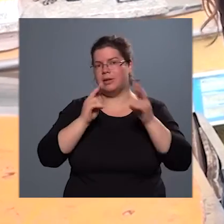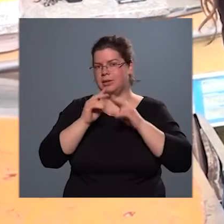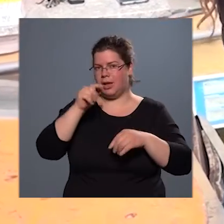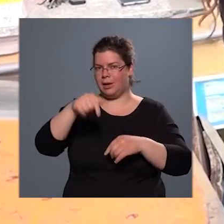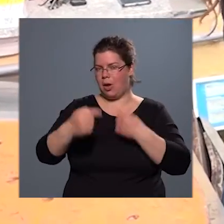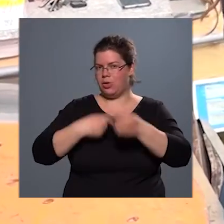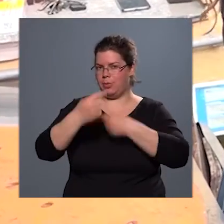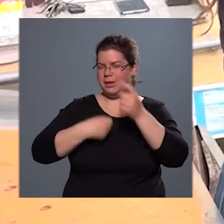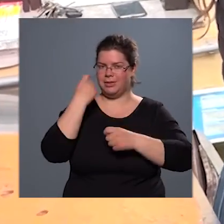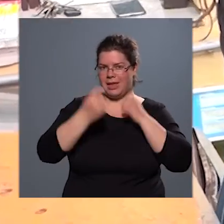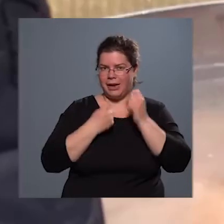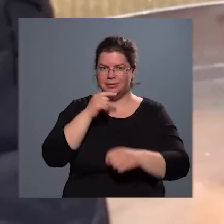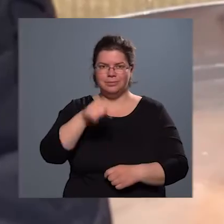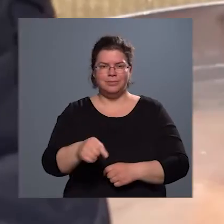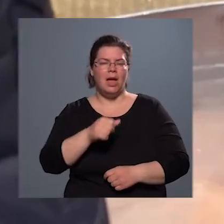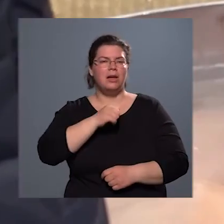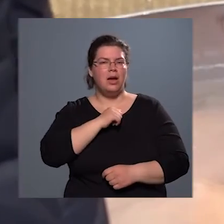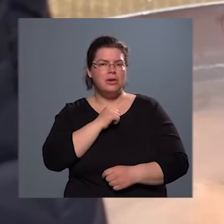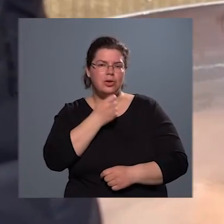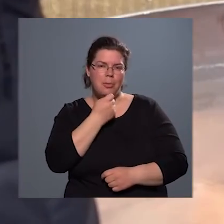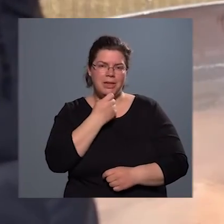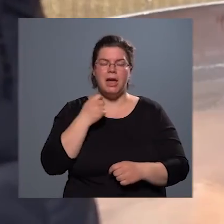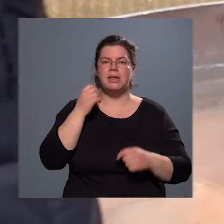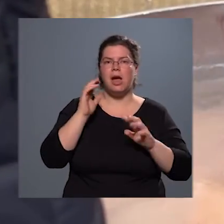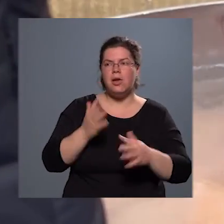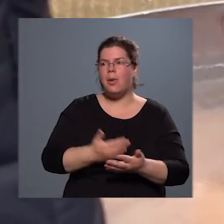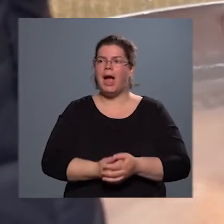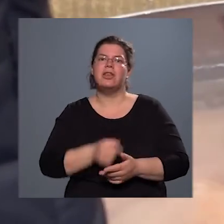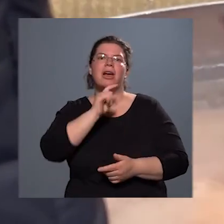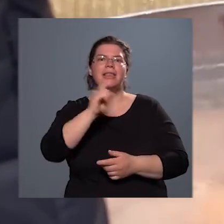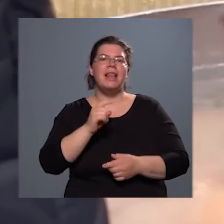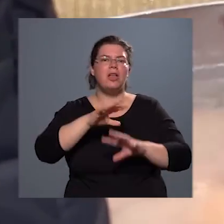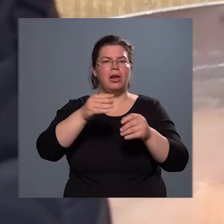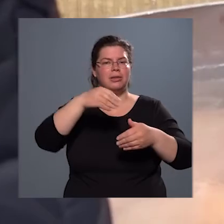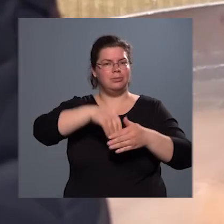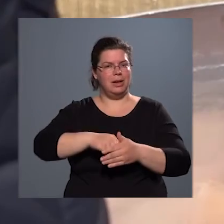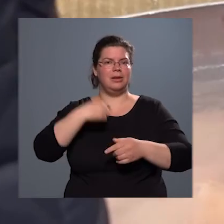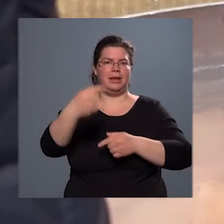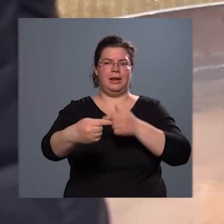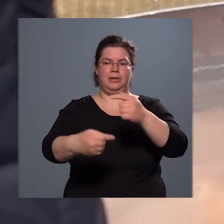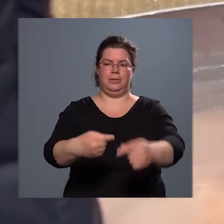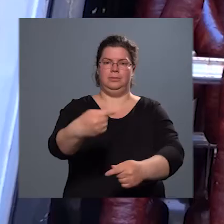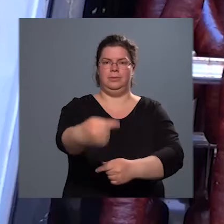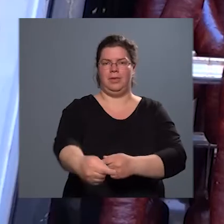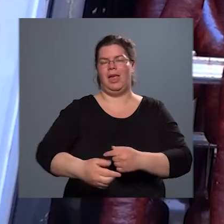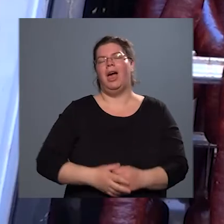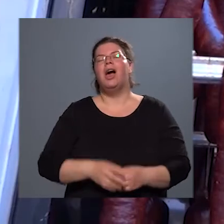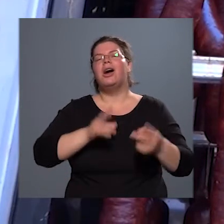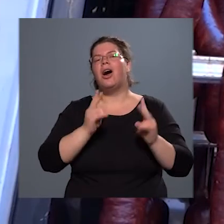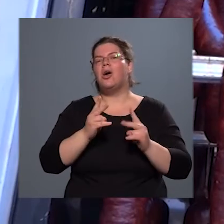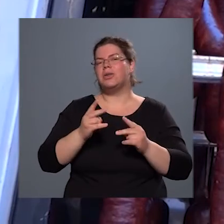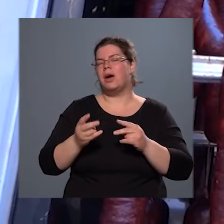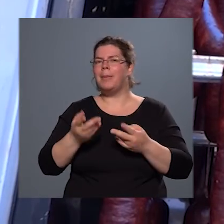vezetése, a gasztronómiai rajongás, a vendéglátás, a Zila családon belül generációról generációra öröklődik, ahogy a